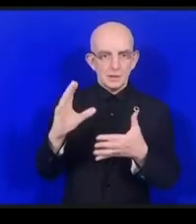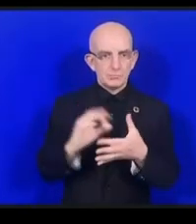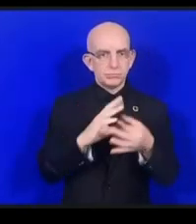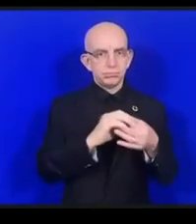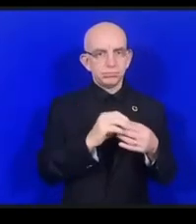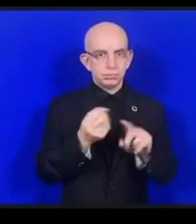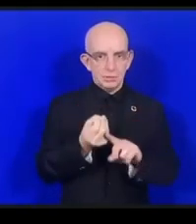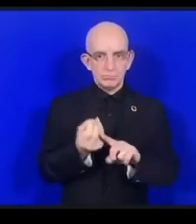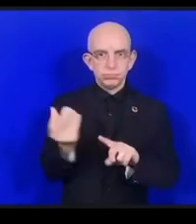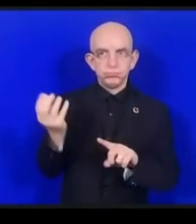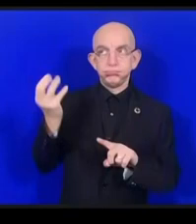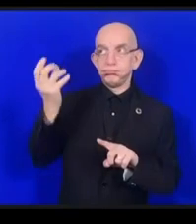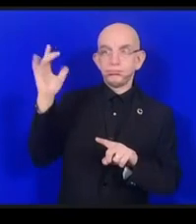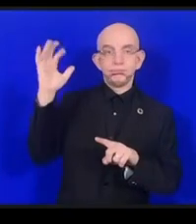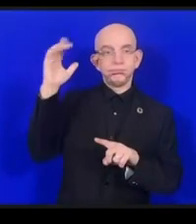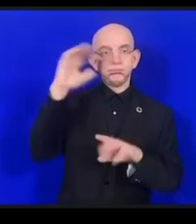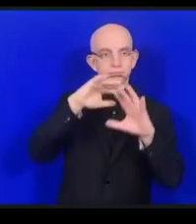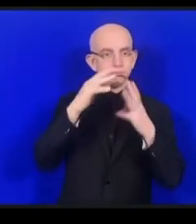時には